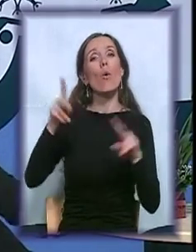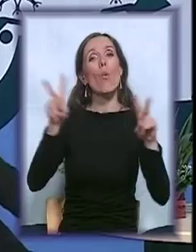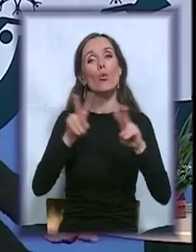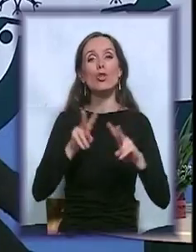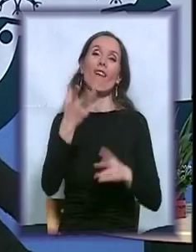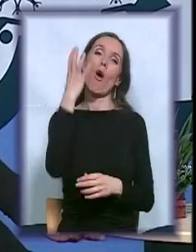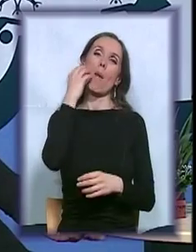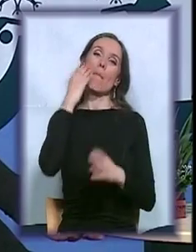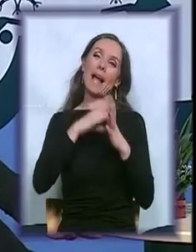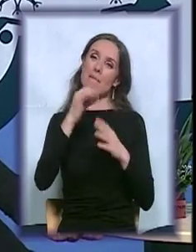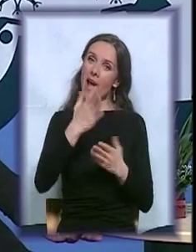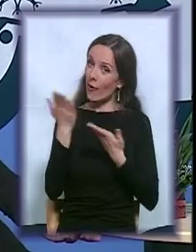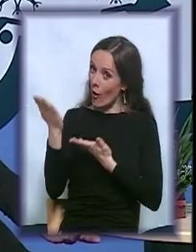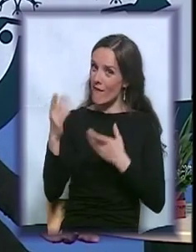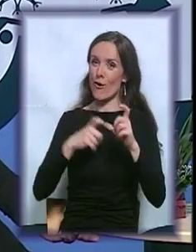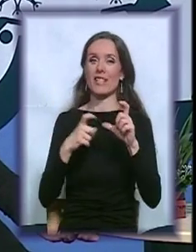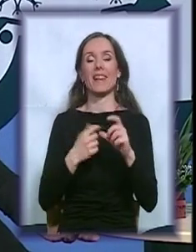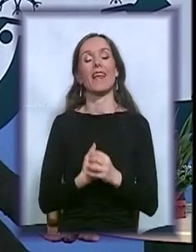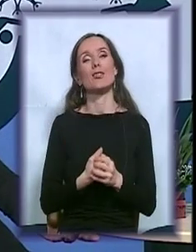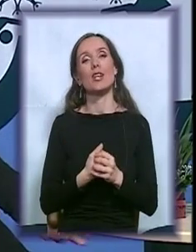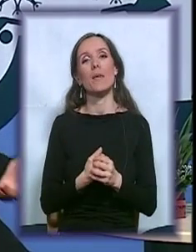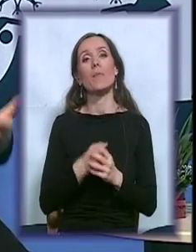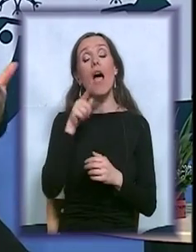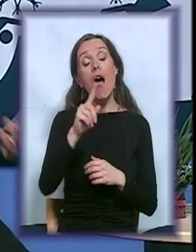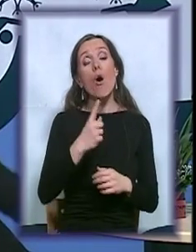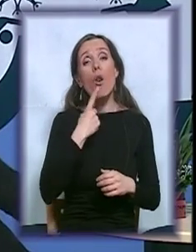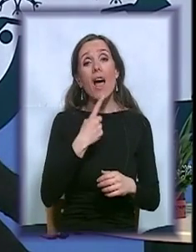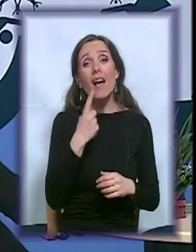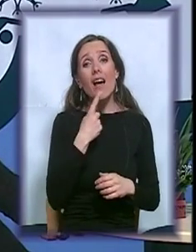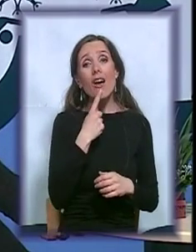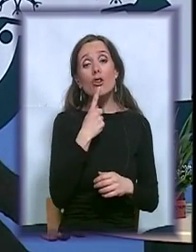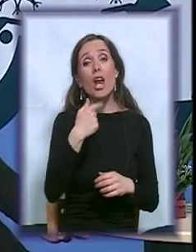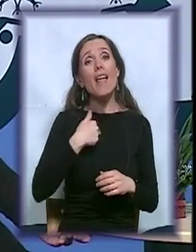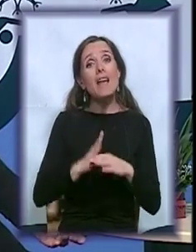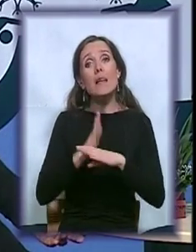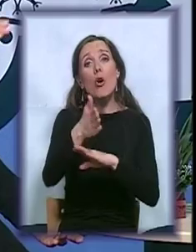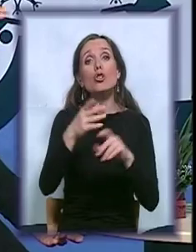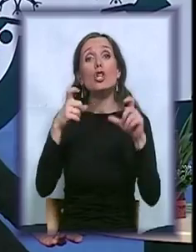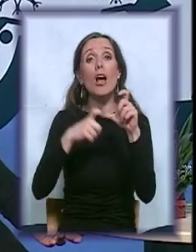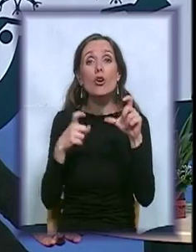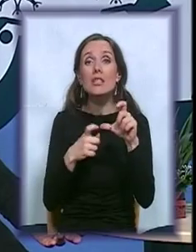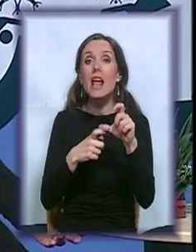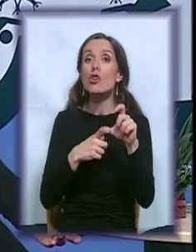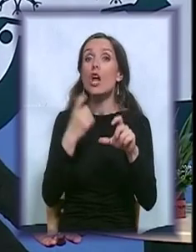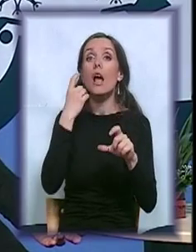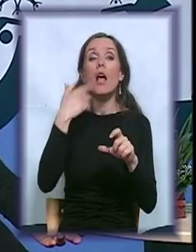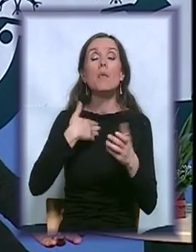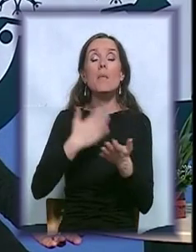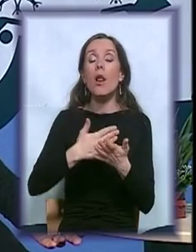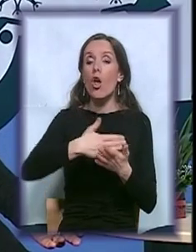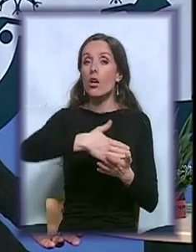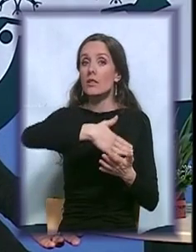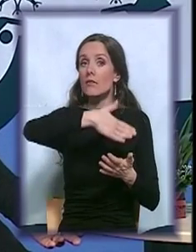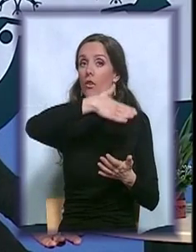Bakamaro, evo vam sneža vaša. I ona kaže, ali ja sam otišla ko sneže kada mi je svega bilo ovako da si